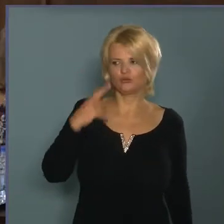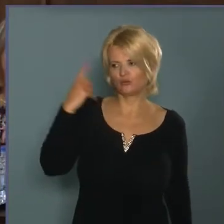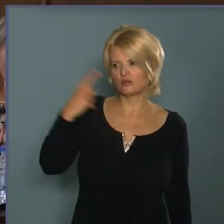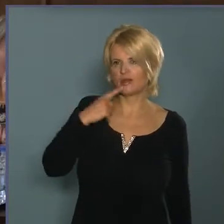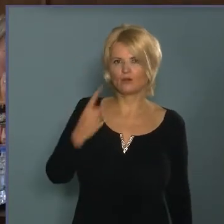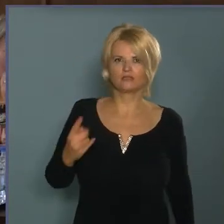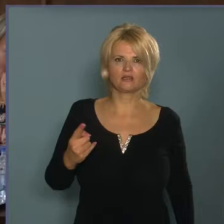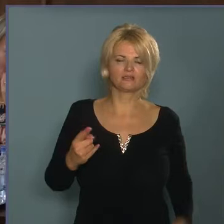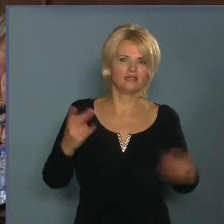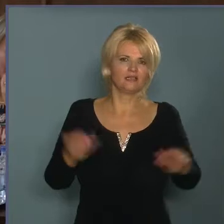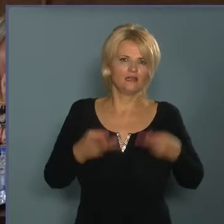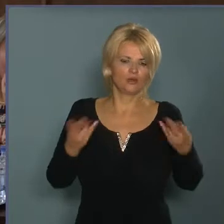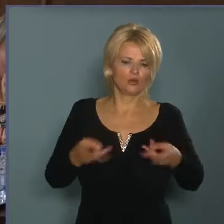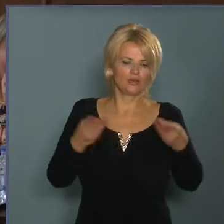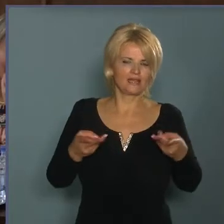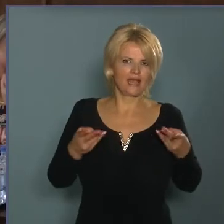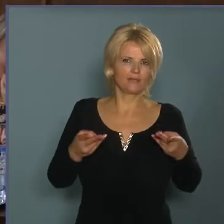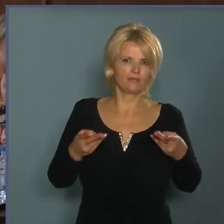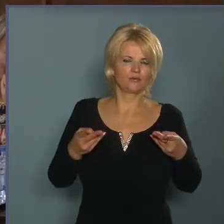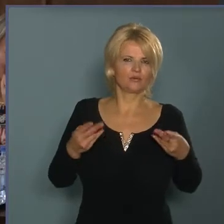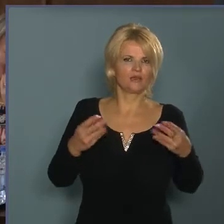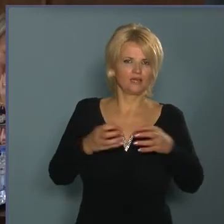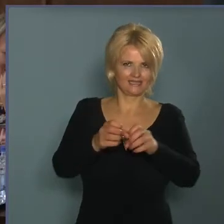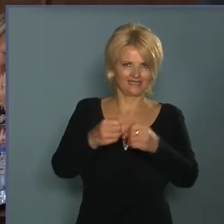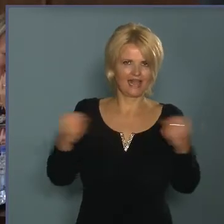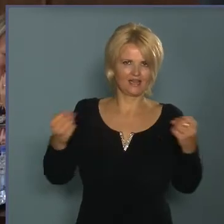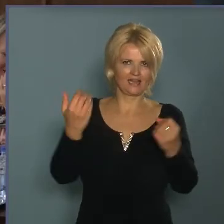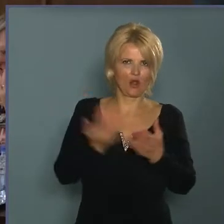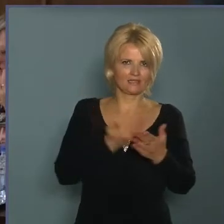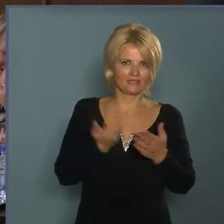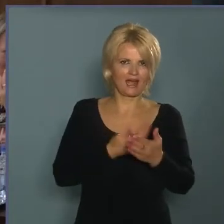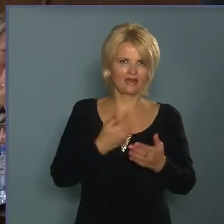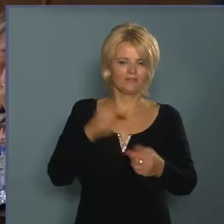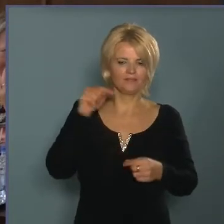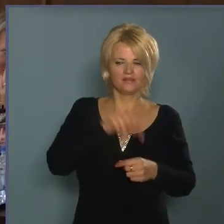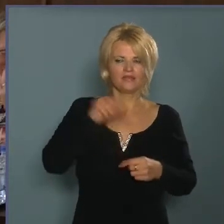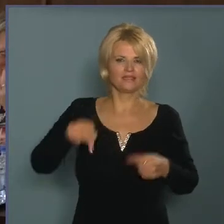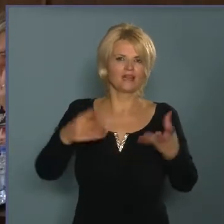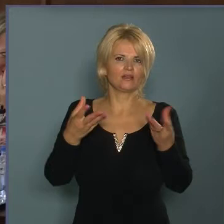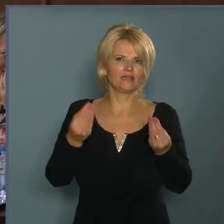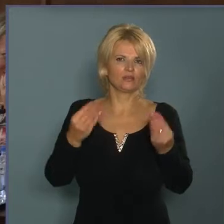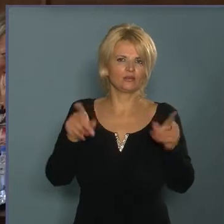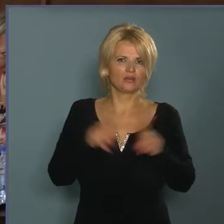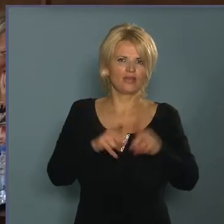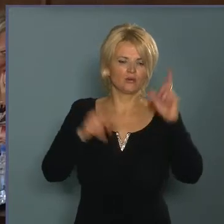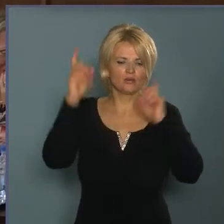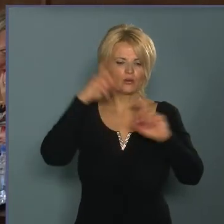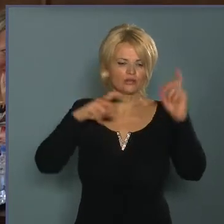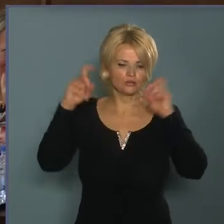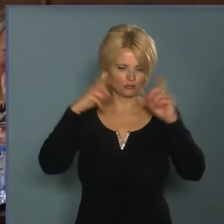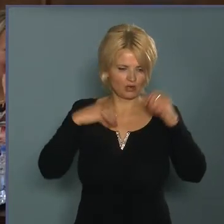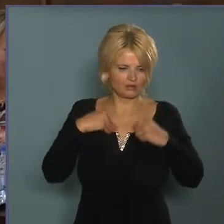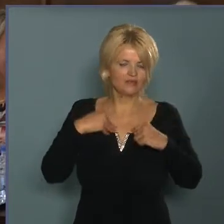sokkal könnyebb és sokkal célrányosabbak azok a szekrények, amit használunk. Ezekkel az eszközökkel pedig úgy gondolom, hogy